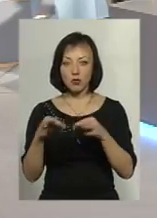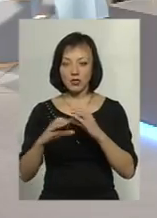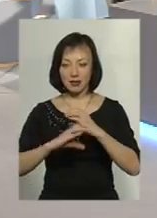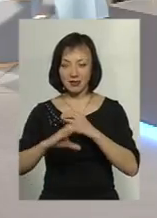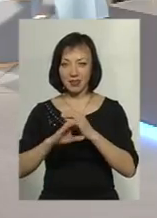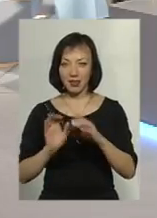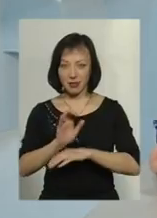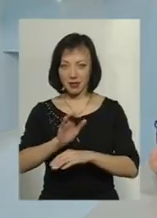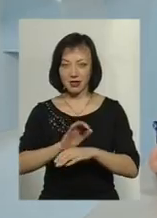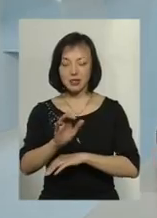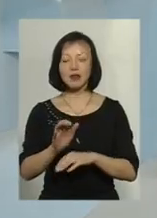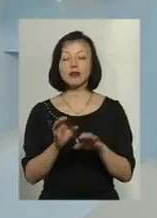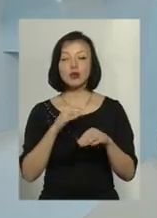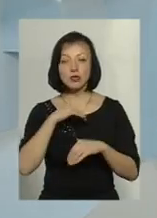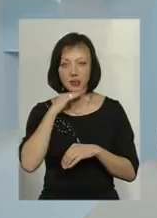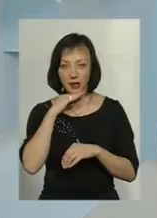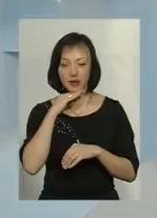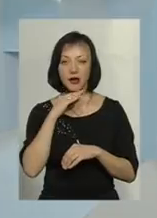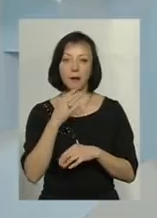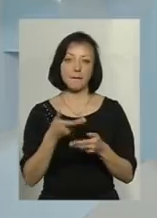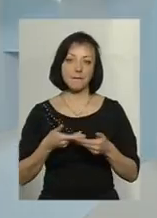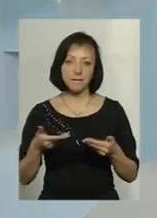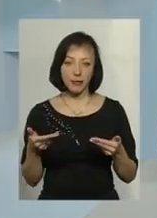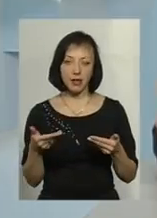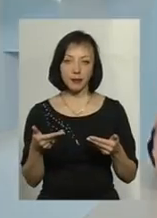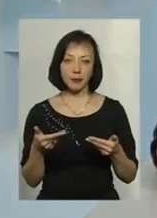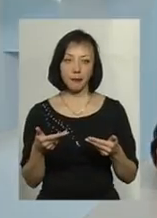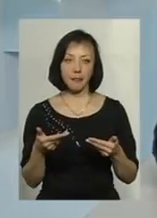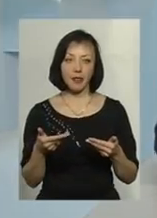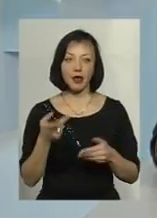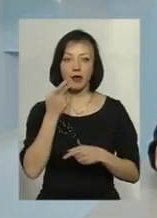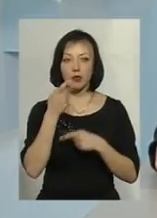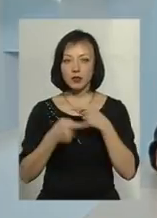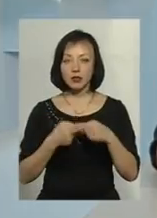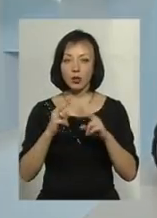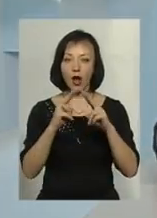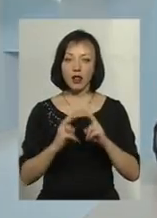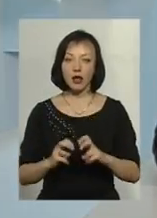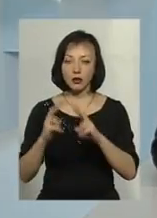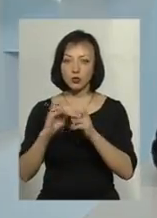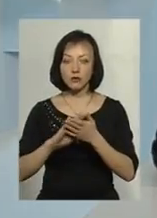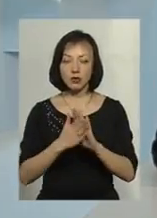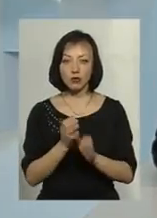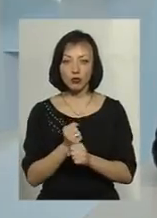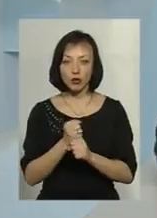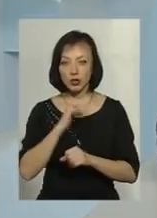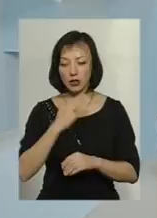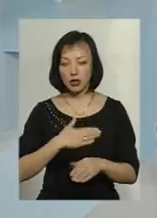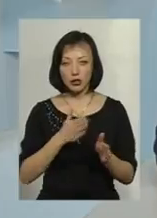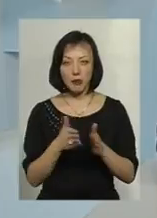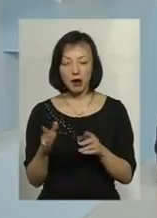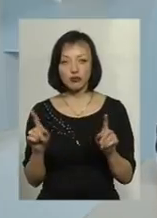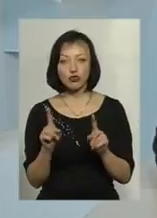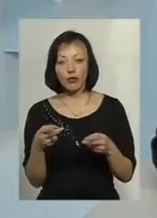газових мереж цілком достатня. Тим більше ми постійно аналізуємо стан роботи наших мереж,